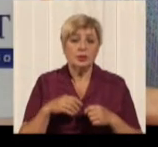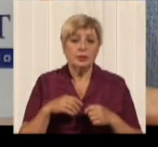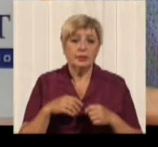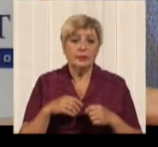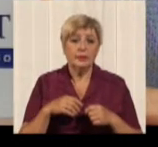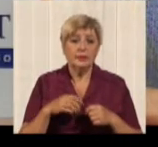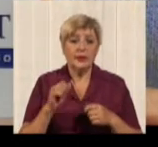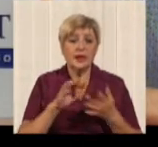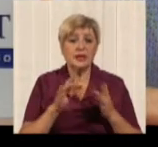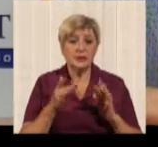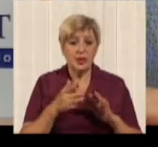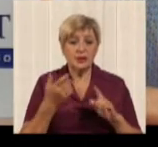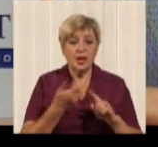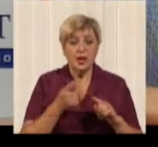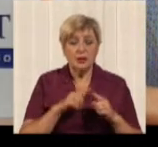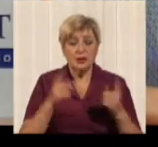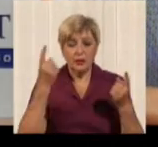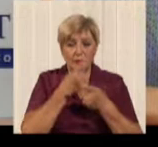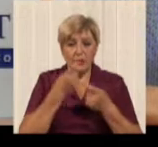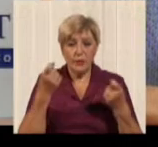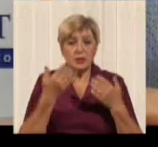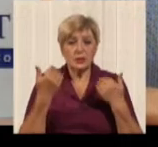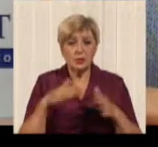і інформація тої є, вона буде віддана